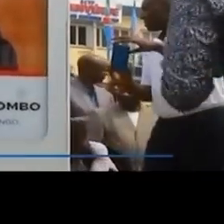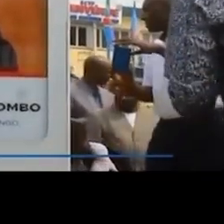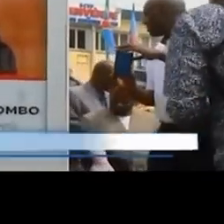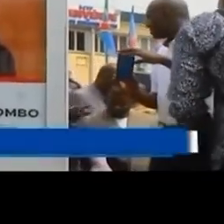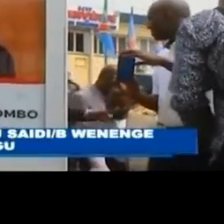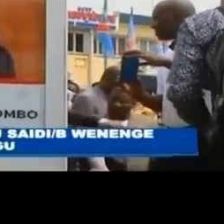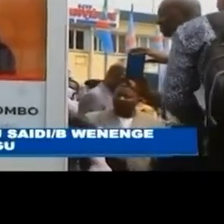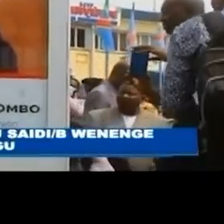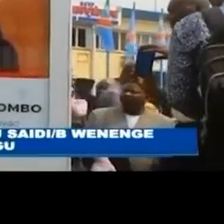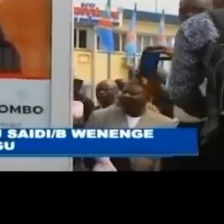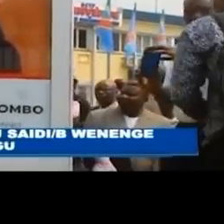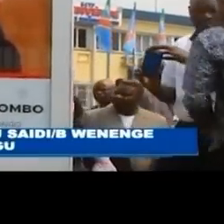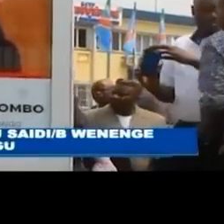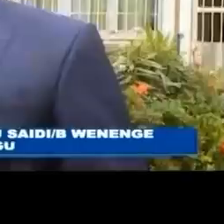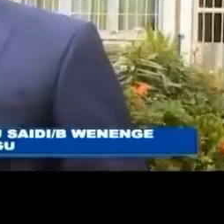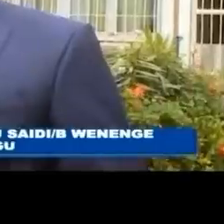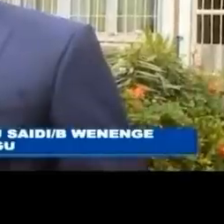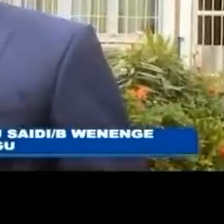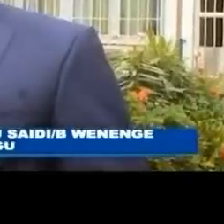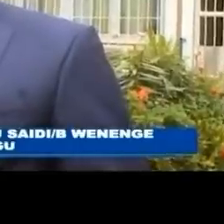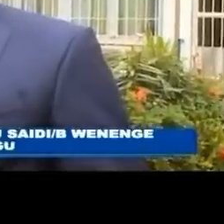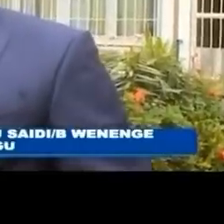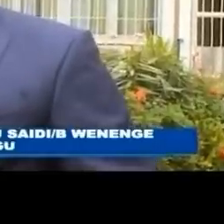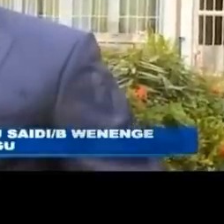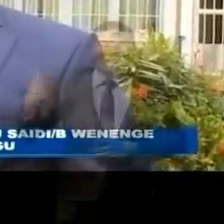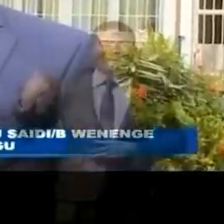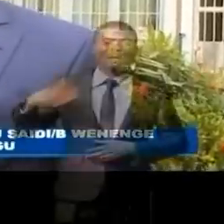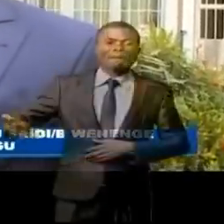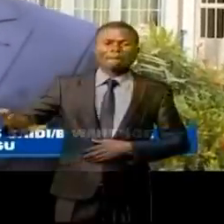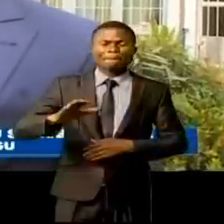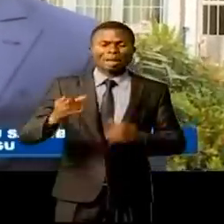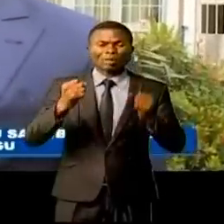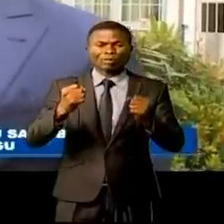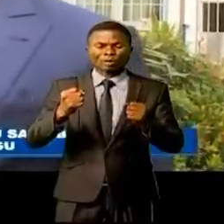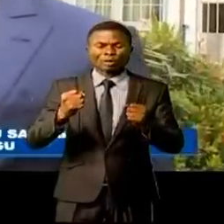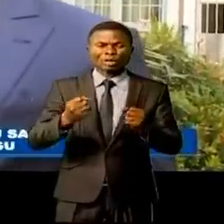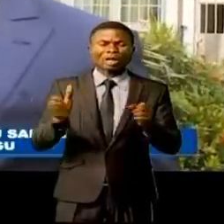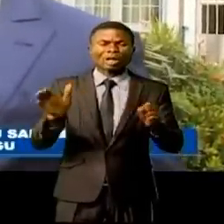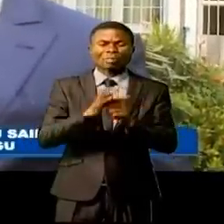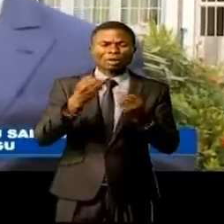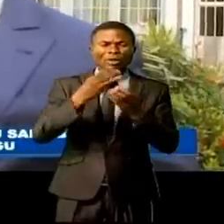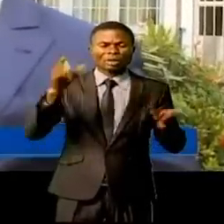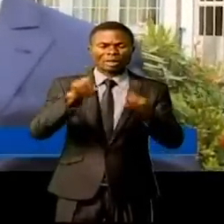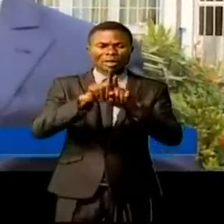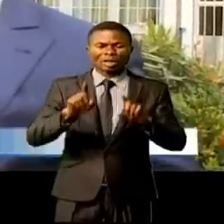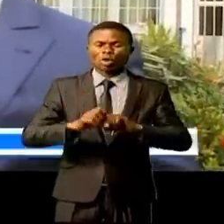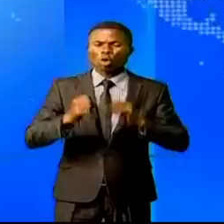que le chef de l'État veut, un État fort, prospère et solidaire.